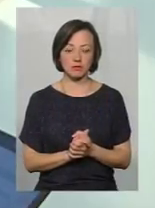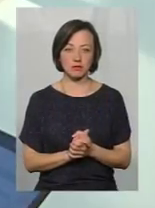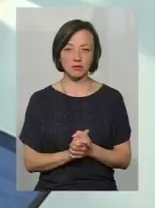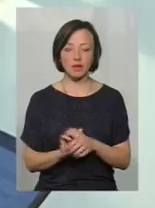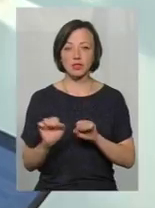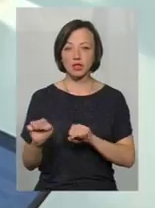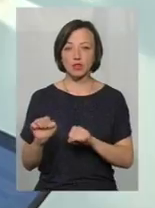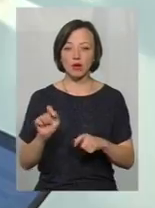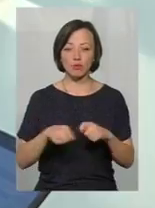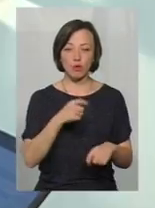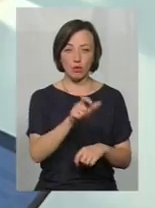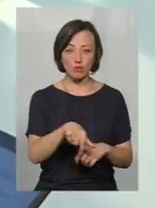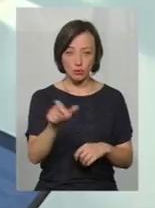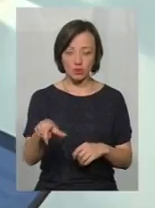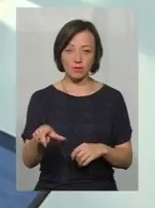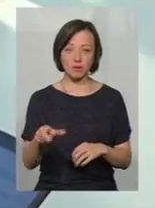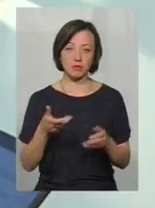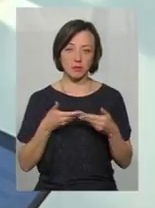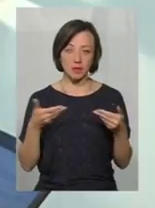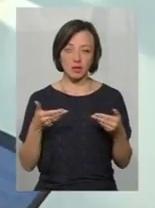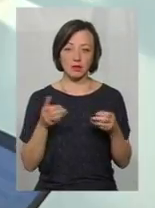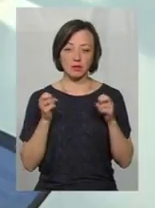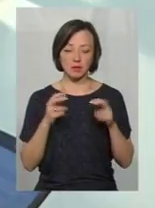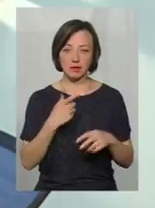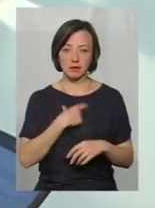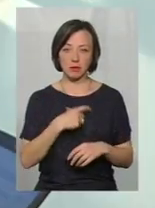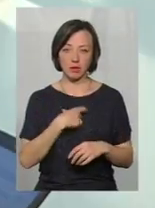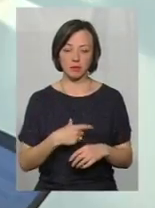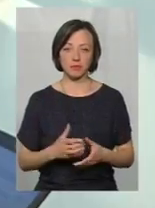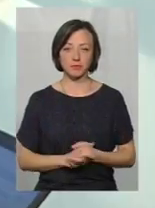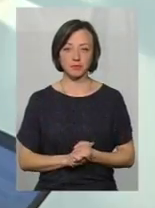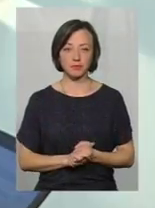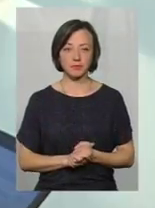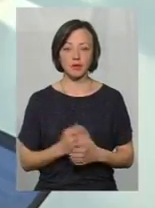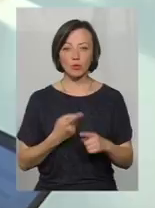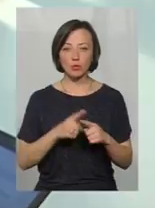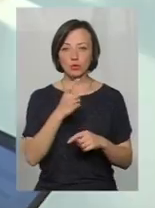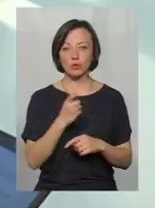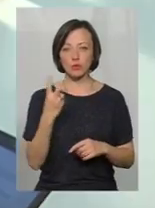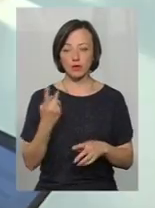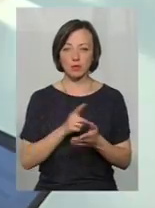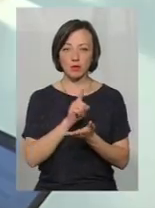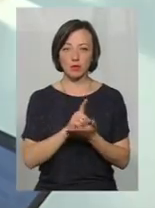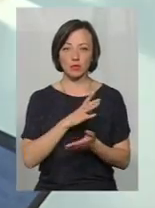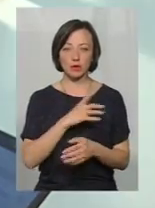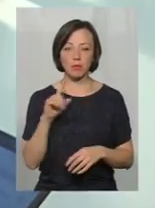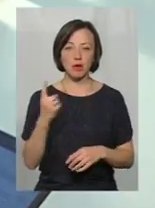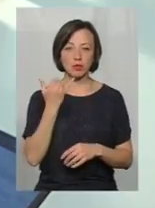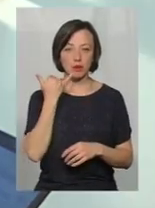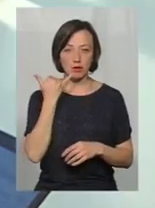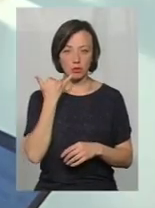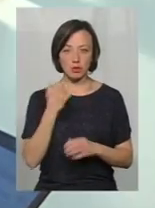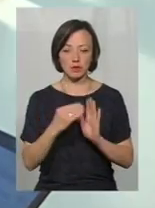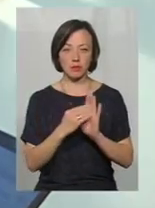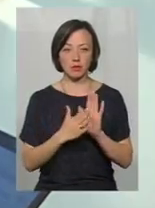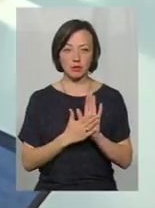Прикриваючи порушників, ми наражаємо себе на небезпеку. Тому телефон 102 – має бути один з найперших телефонів,